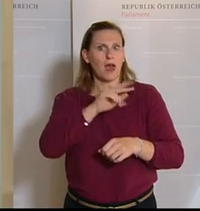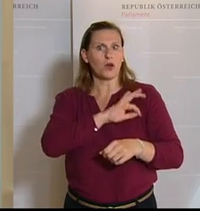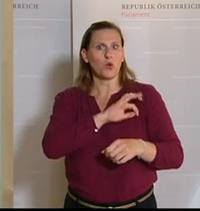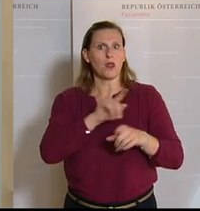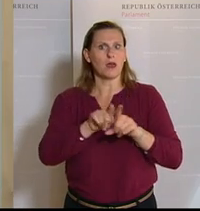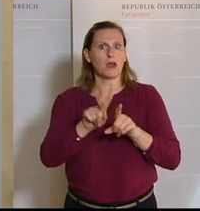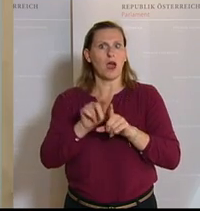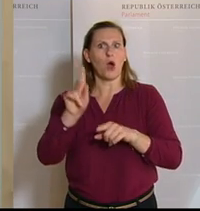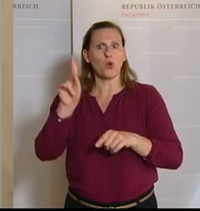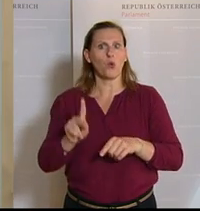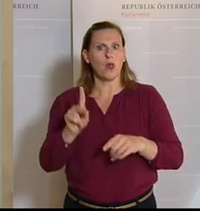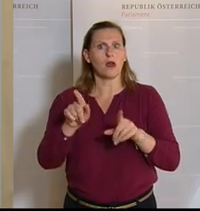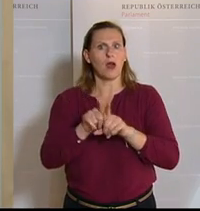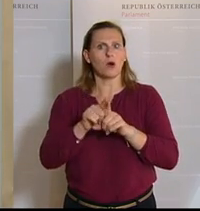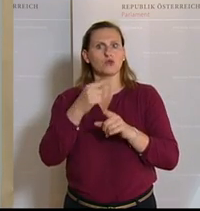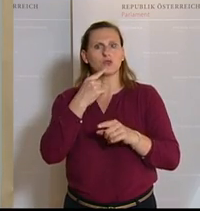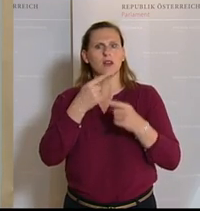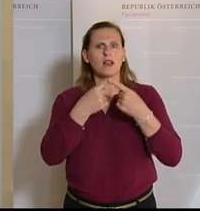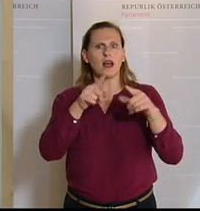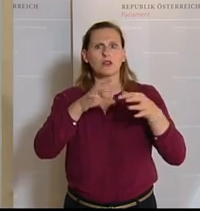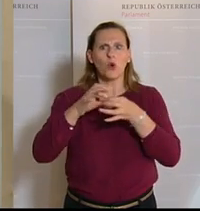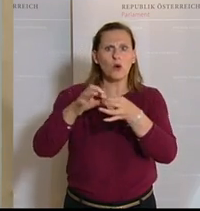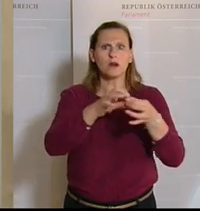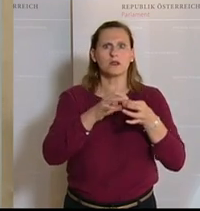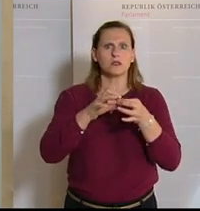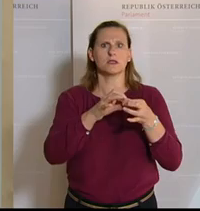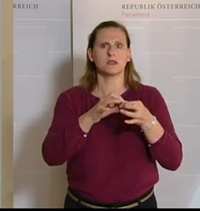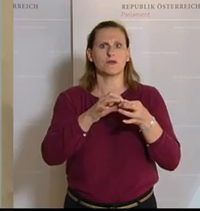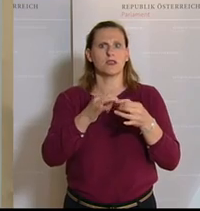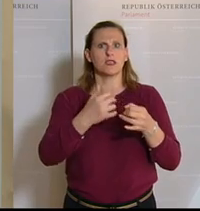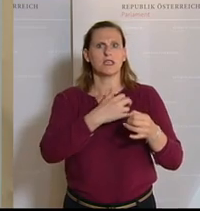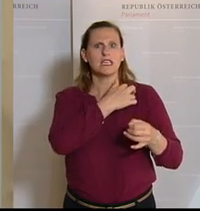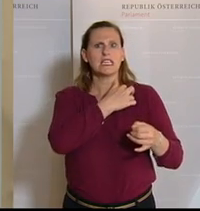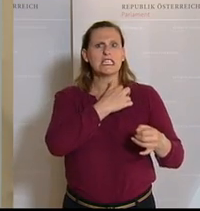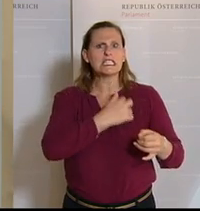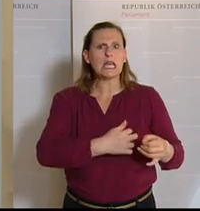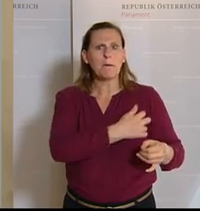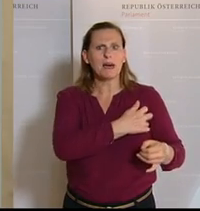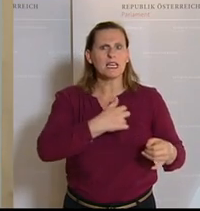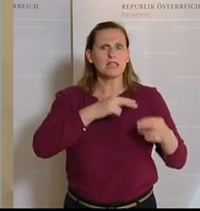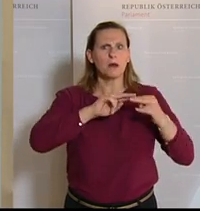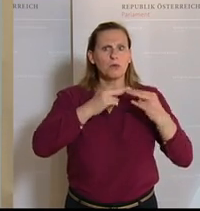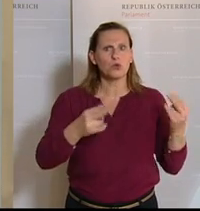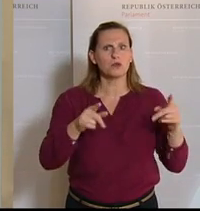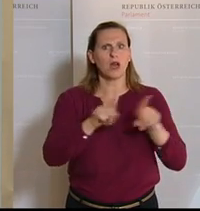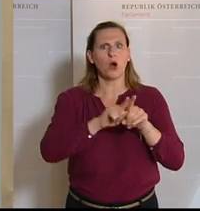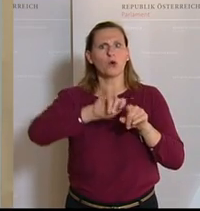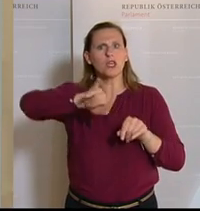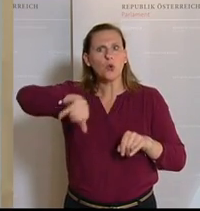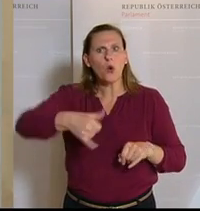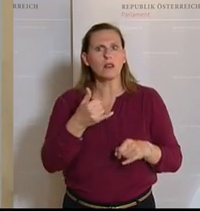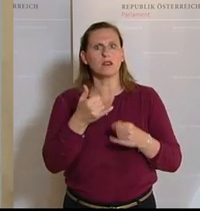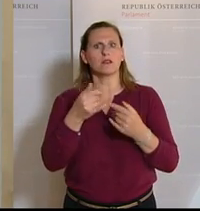-Bund im Rettungsdienst einen wichtigen Beitrag, genauso wie das Grüne Kreuz, genauso wie die Johanniter, genauso wie das Rote Kreuz und natürlich können alle